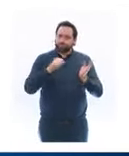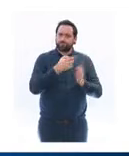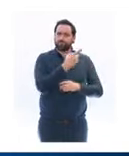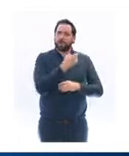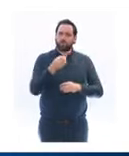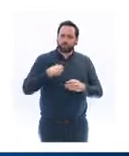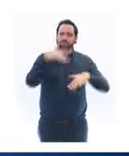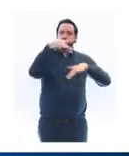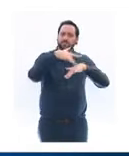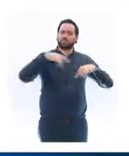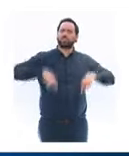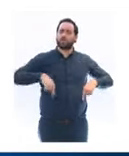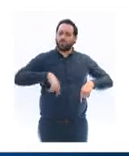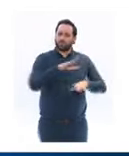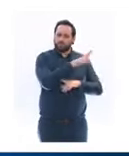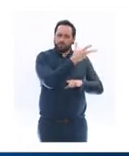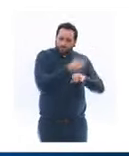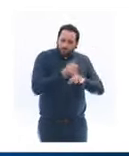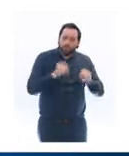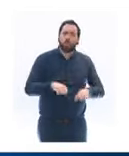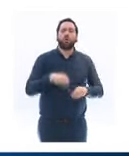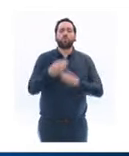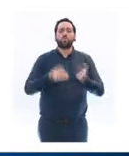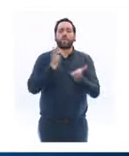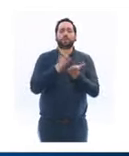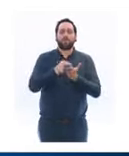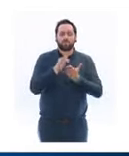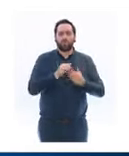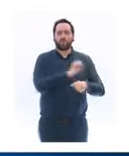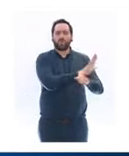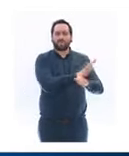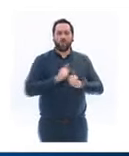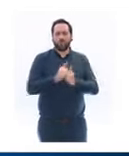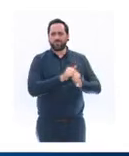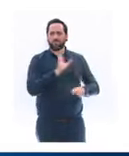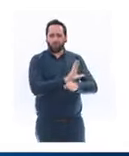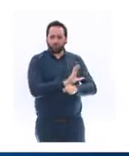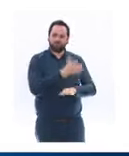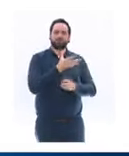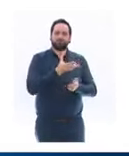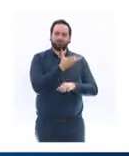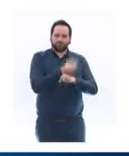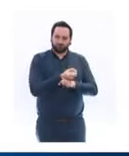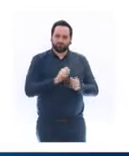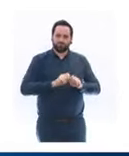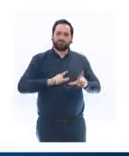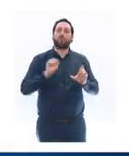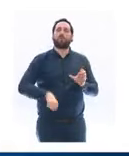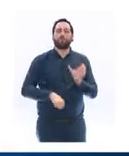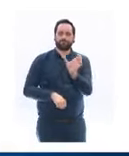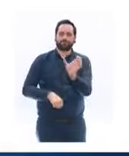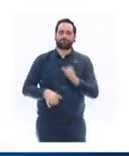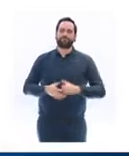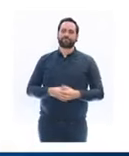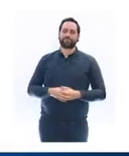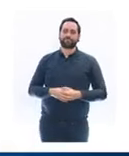TousAntiCovid, cette attestation. Afin de faciliter la vie quotidienne, votre